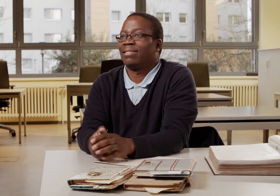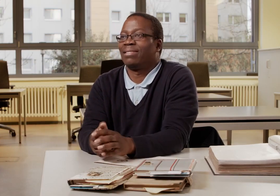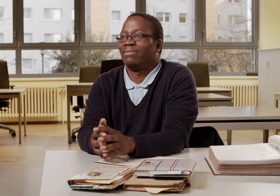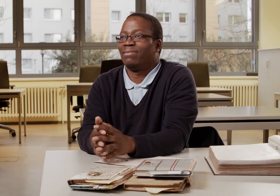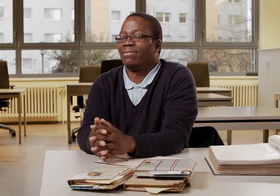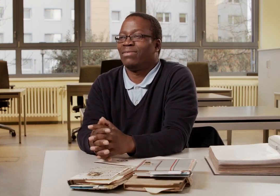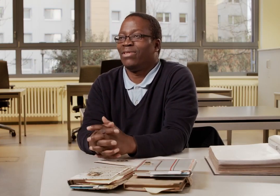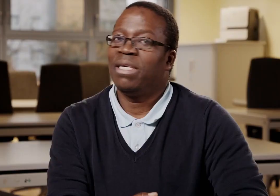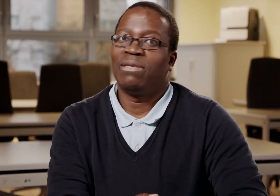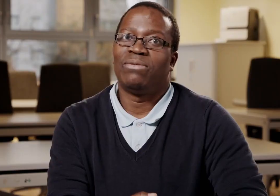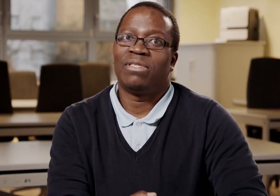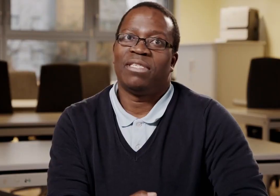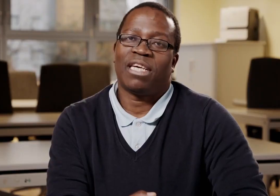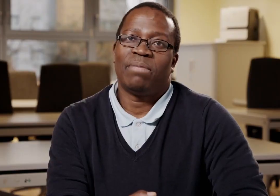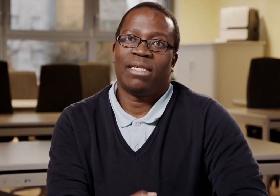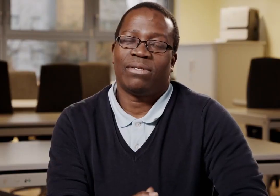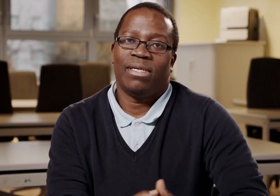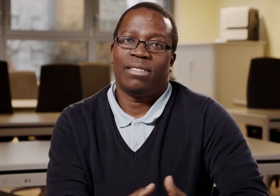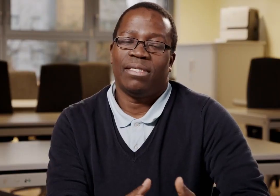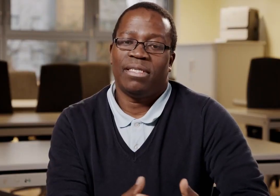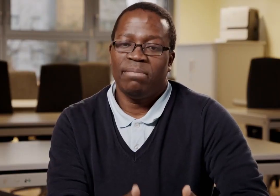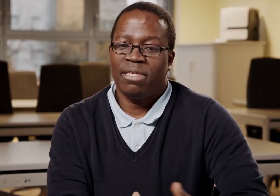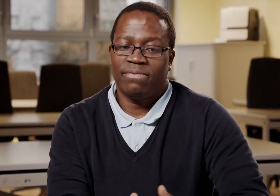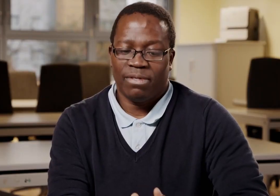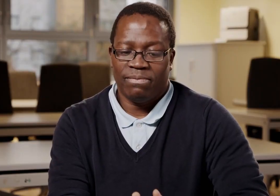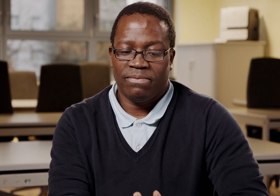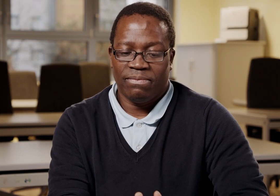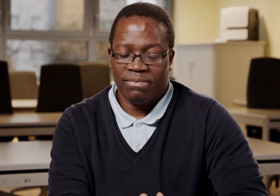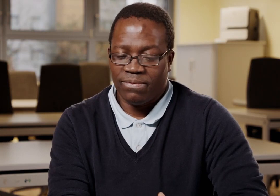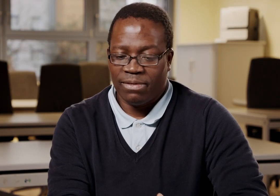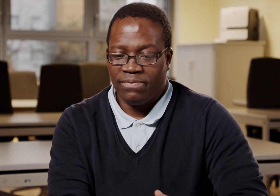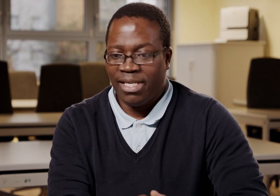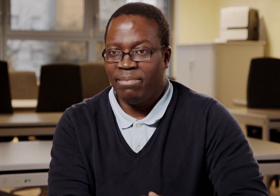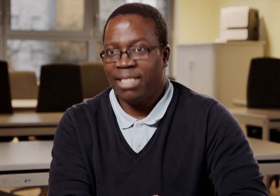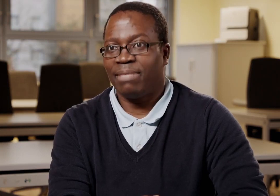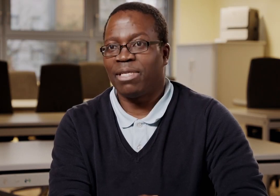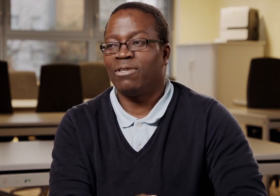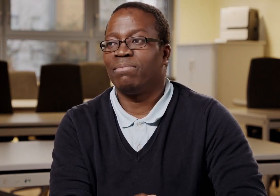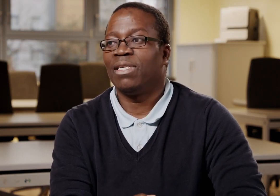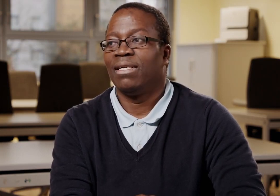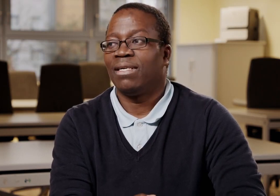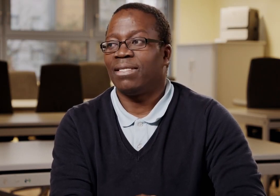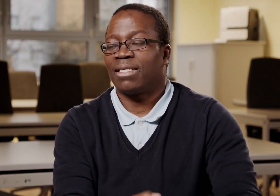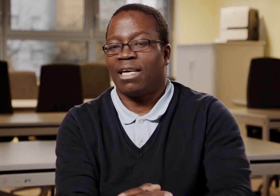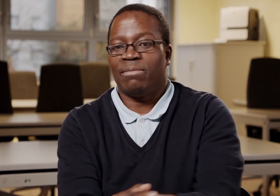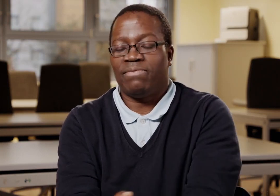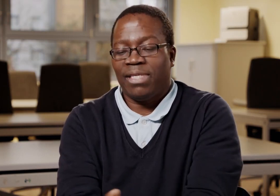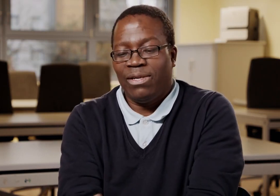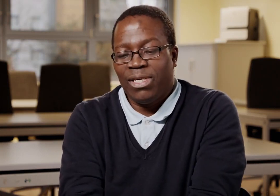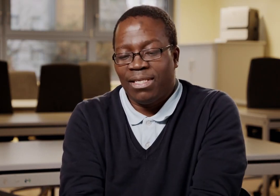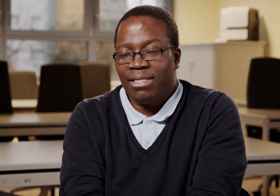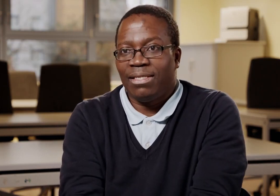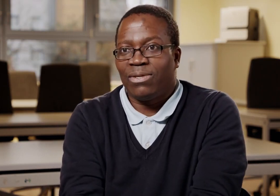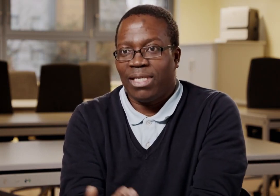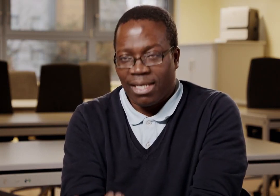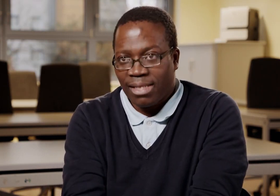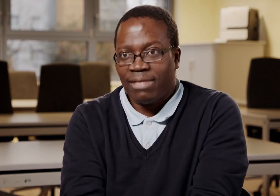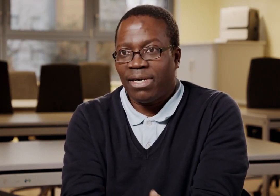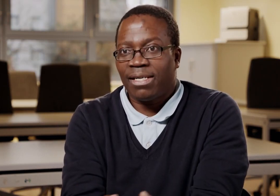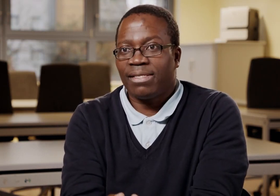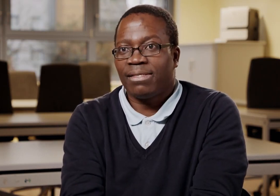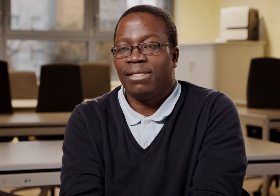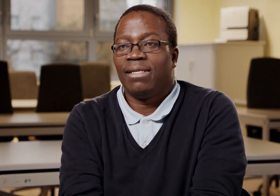weg. Von heute auf morgen. Ich habe natürlich Tipps von vielen Menschen bekommen. Also es gab viele Leute, die